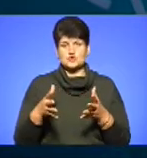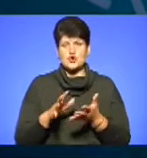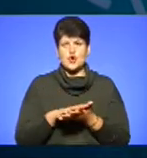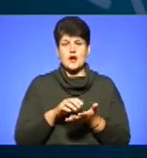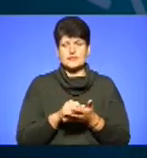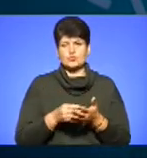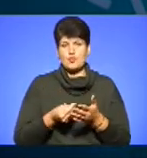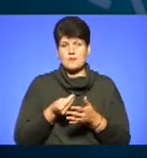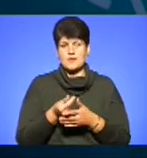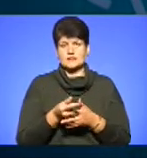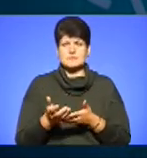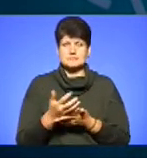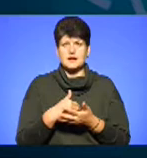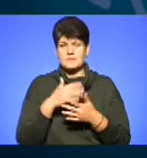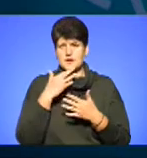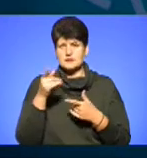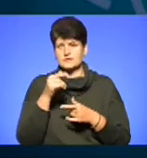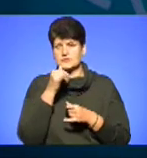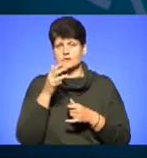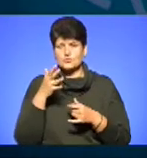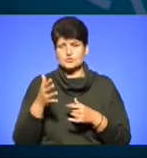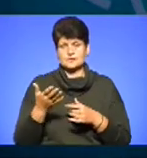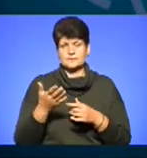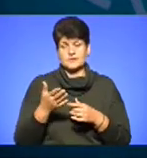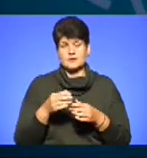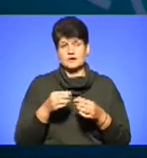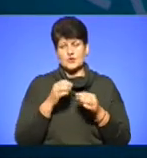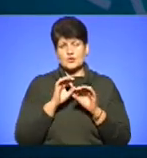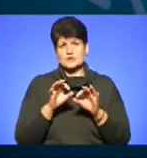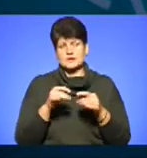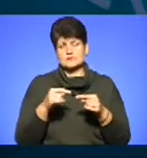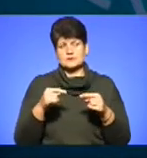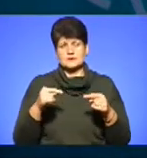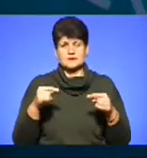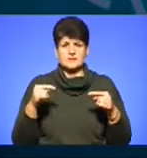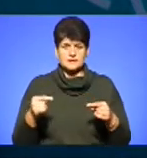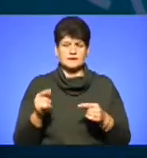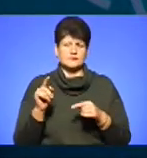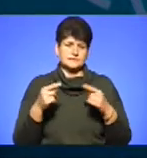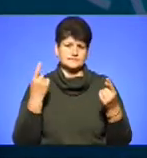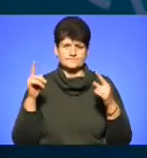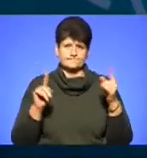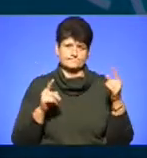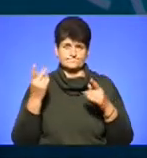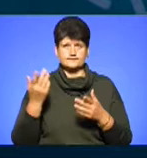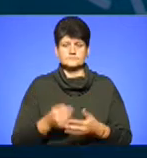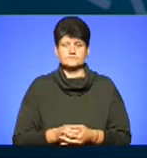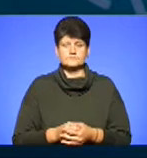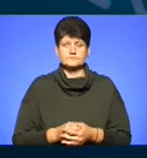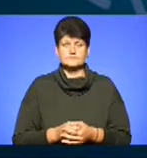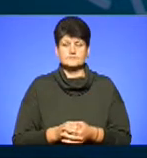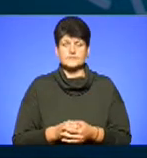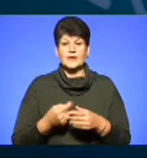Але ми збираємо багато, вони не годні. І от і пускають там всякі версії, що там, так, так, так. Тобто світ